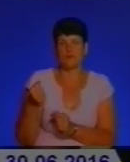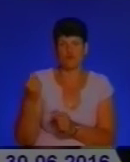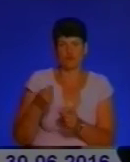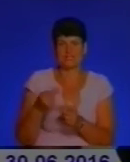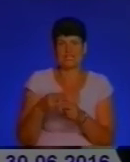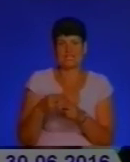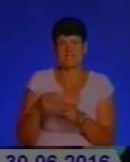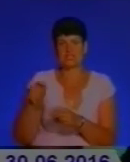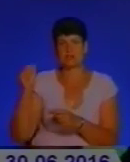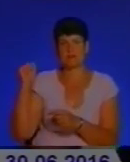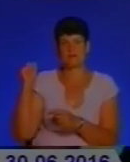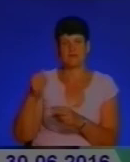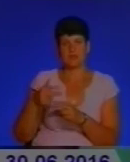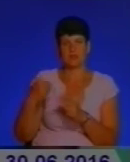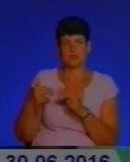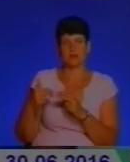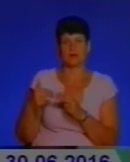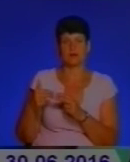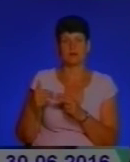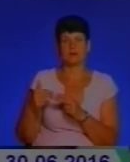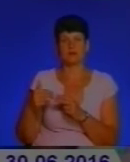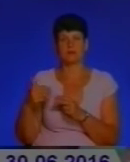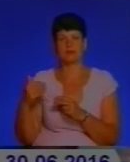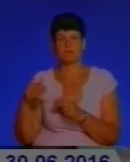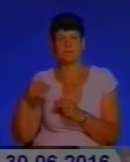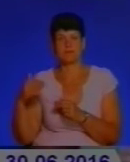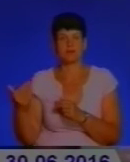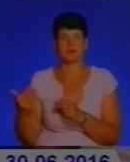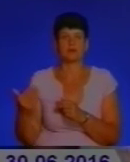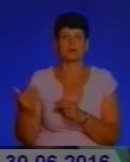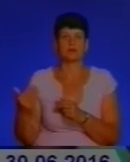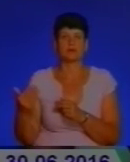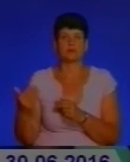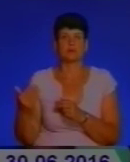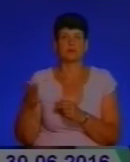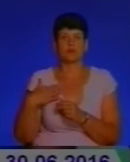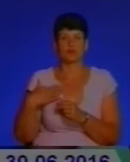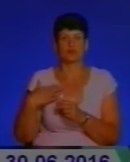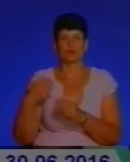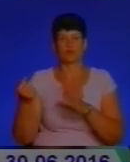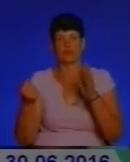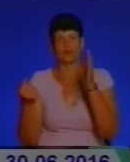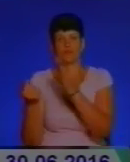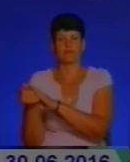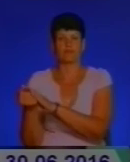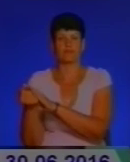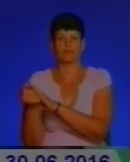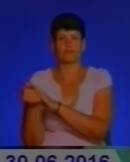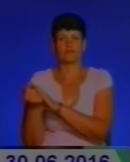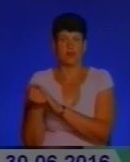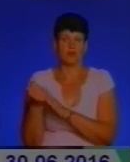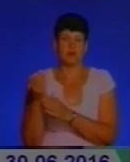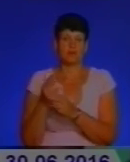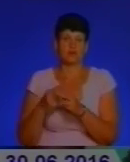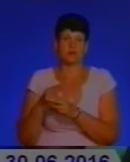відійти, падає, понабідь, і вона на мою руку падить. Враців ти чесно? Побів ніж.